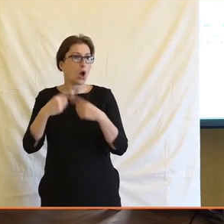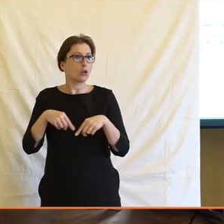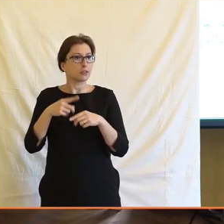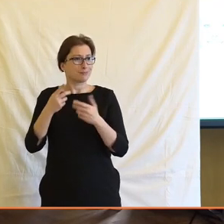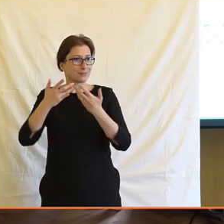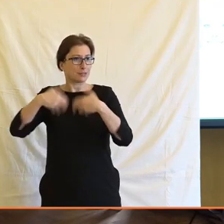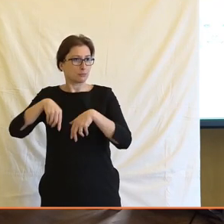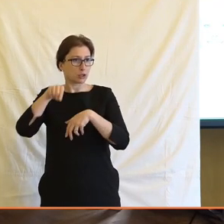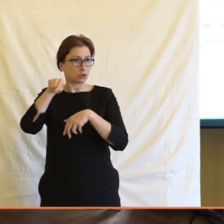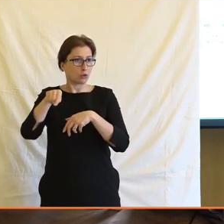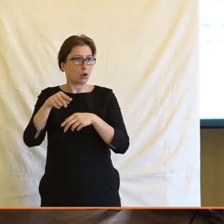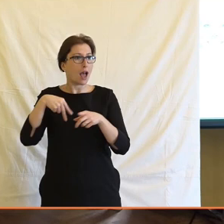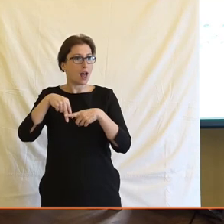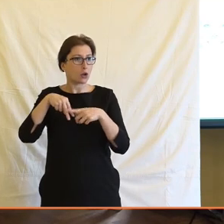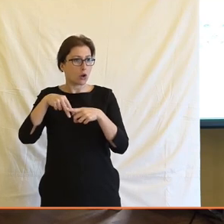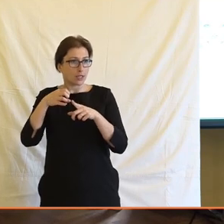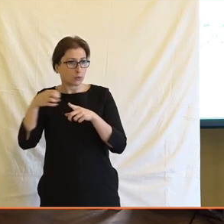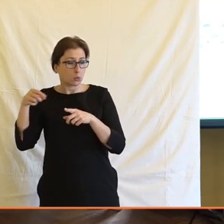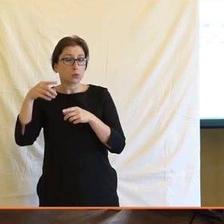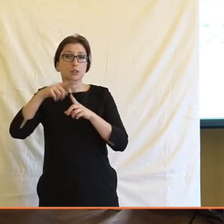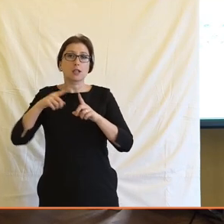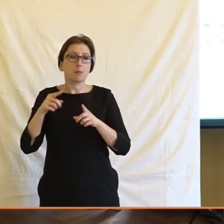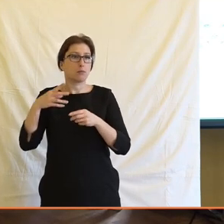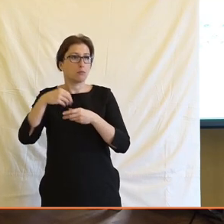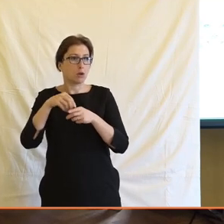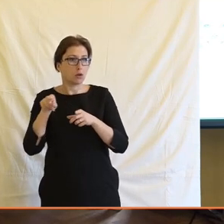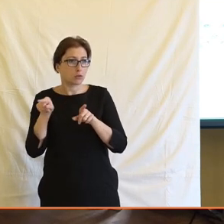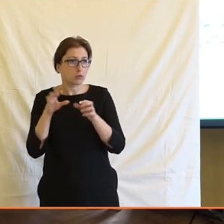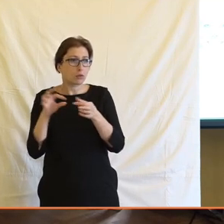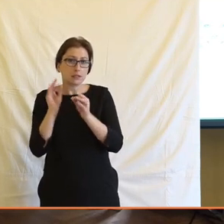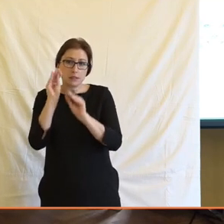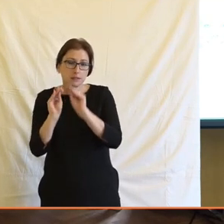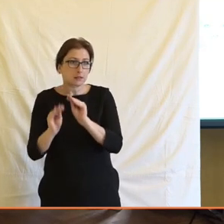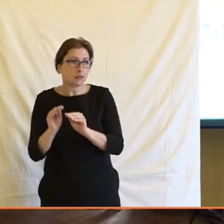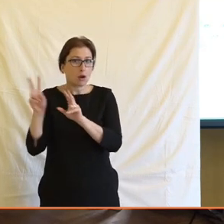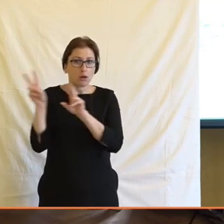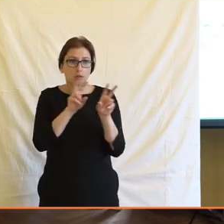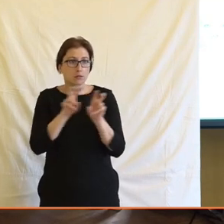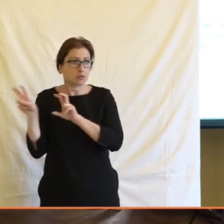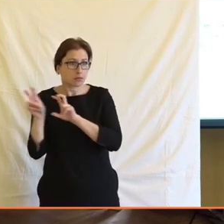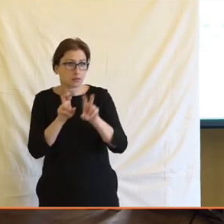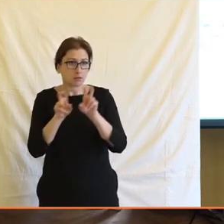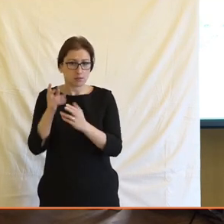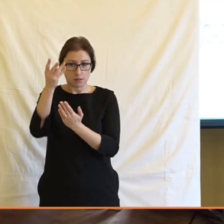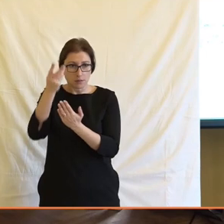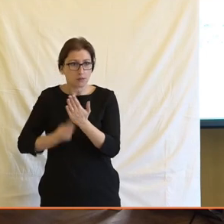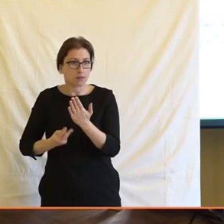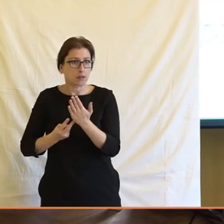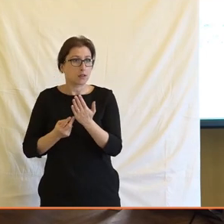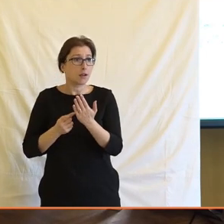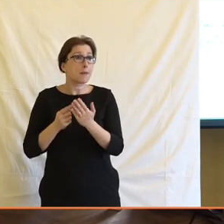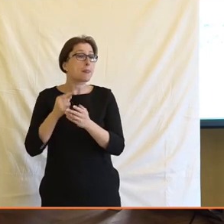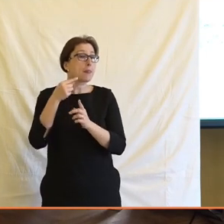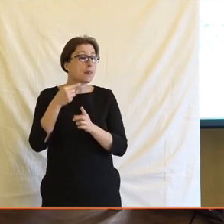algoritmickým učením, nebo, jak se říká, uměl inteligencí. Hlavně to je asi u těch fotek, mířím vlastně, Honzo, hlavně na vás, protože si myslím, že vy jste možná